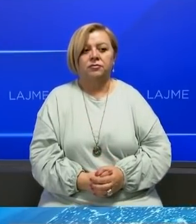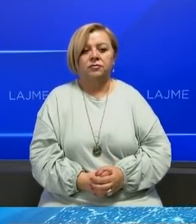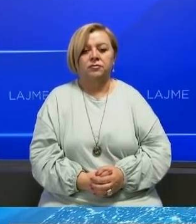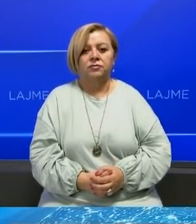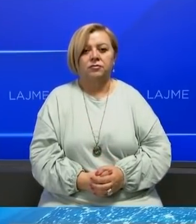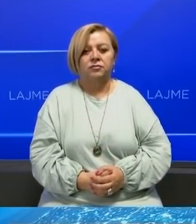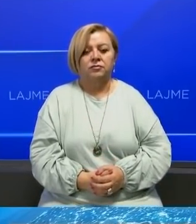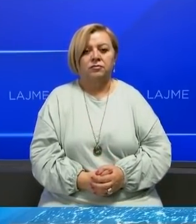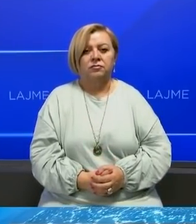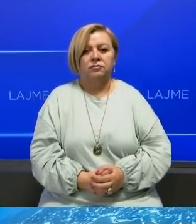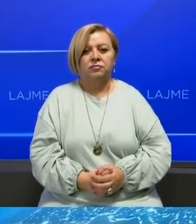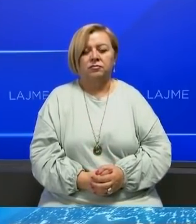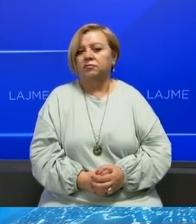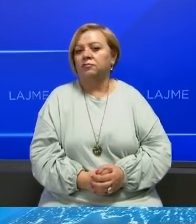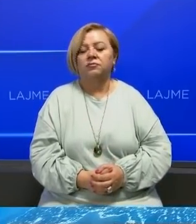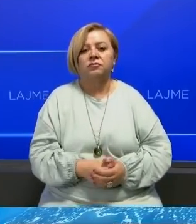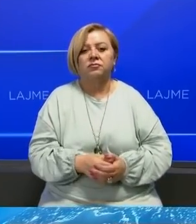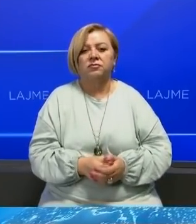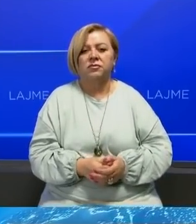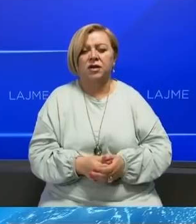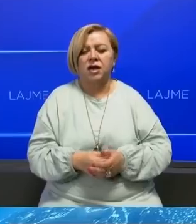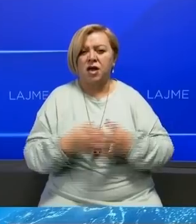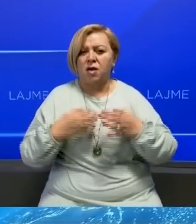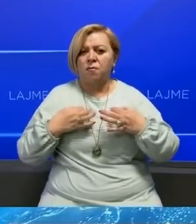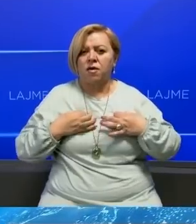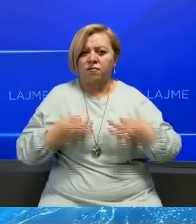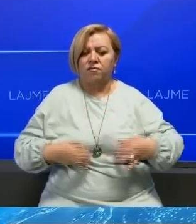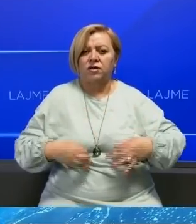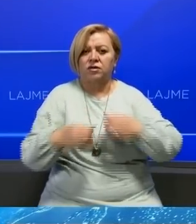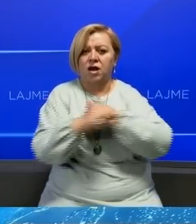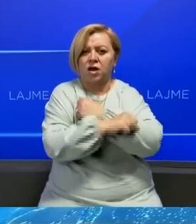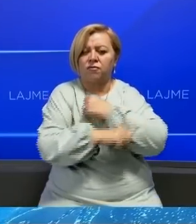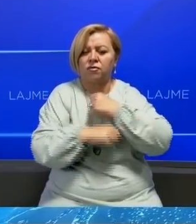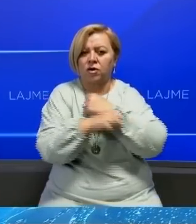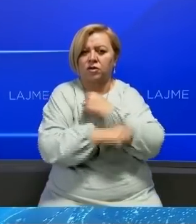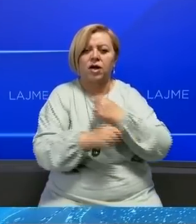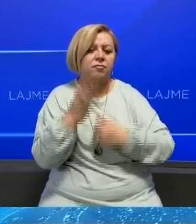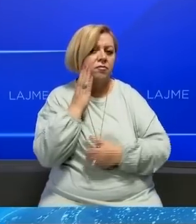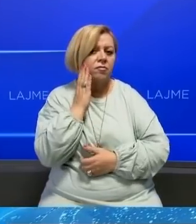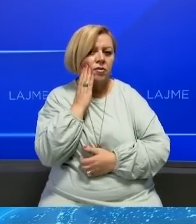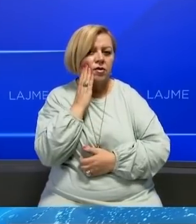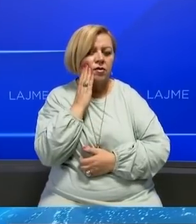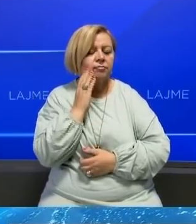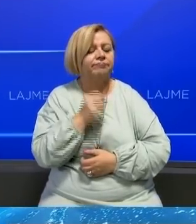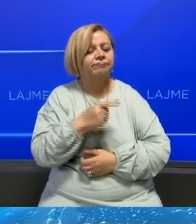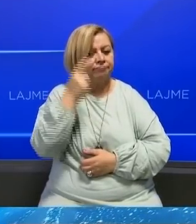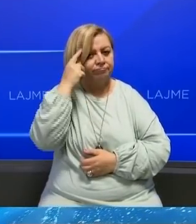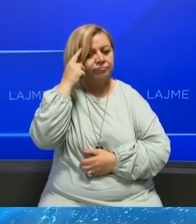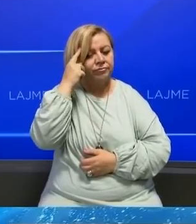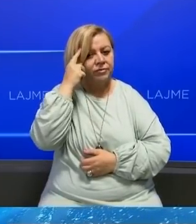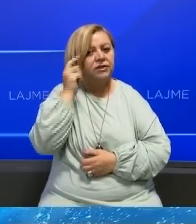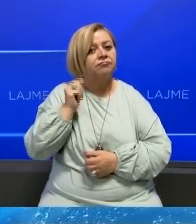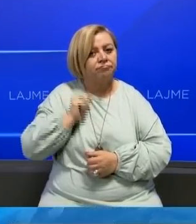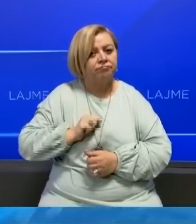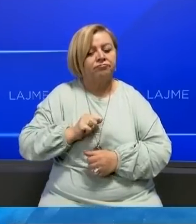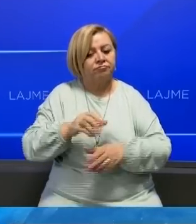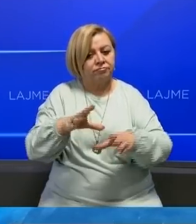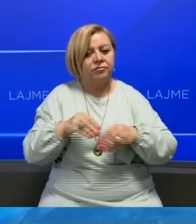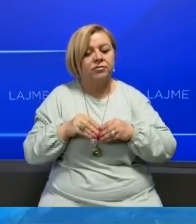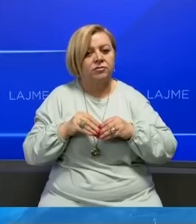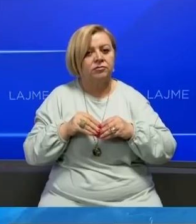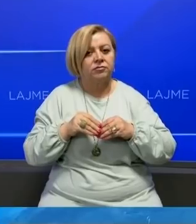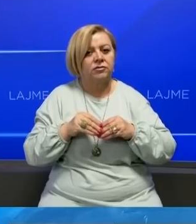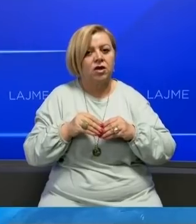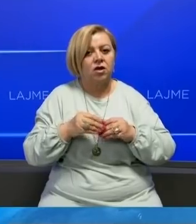E Daniel Server, profesor në Universitetin John Hopkins në Washington, është i bindur se një marvesh që e do të rritë mi disë